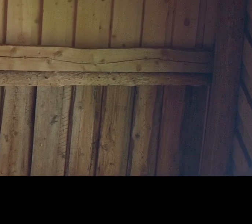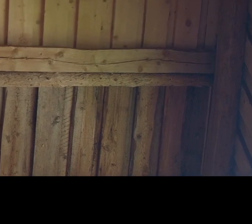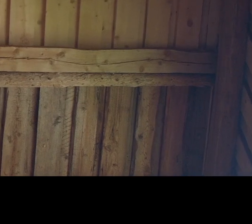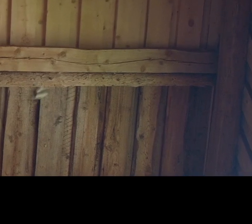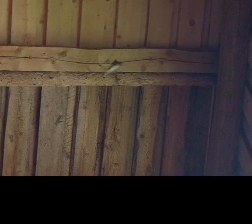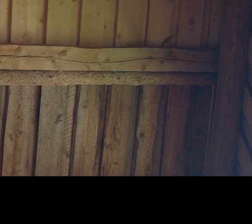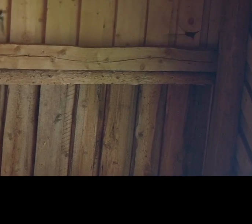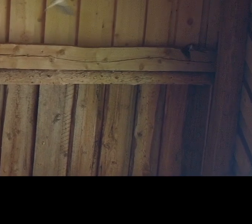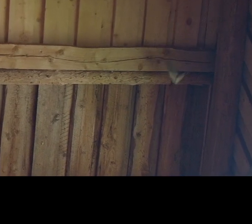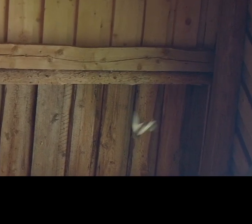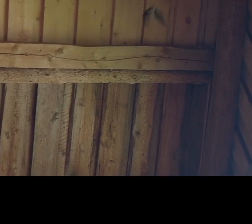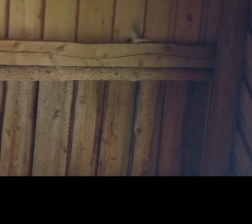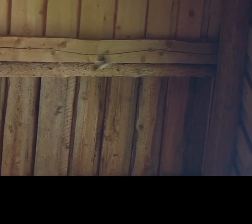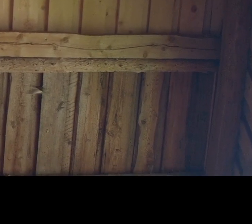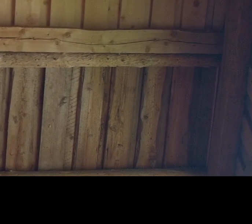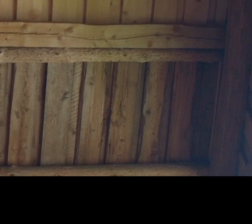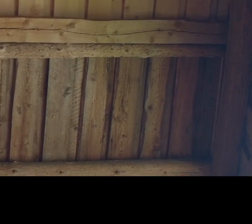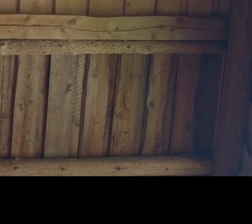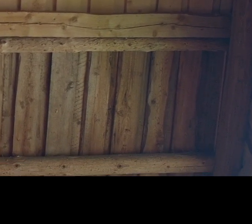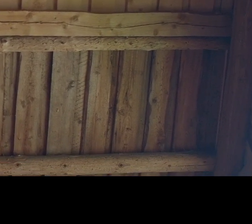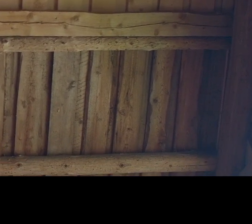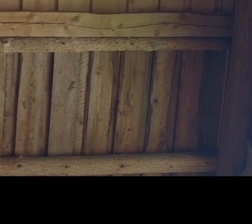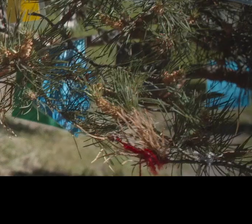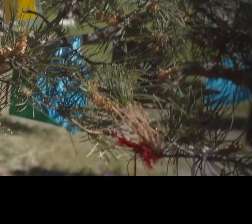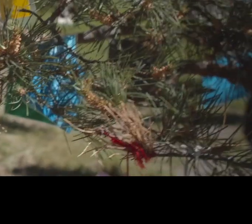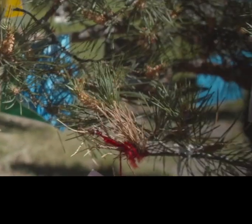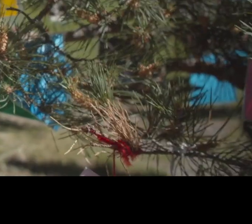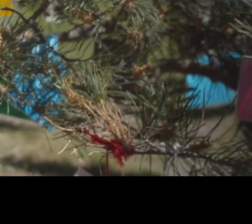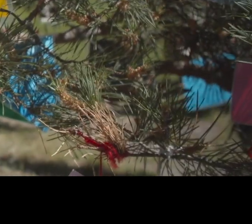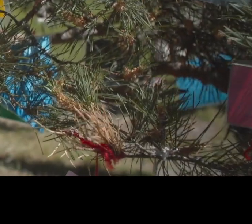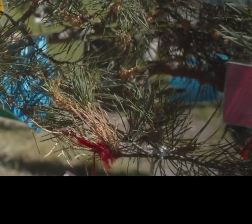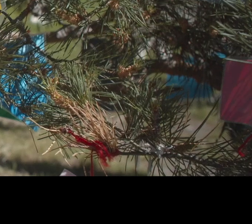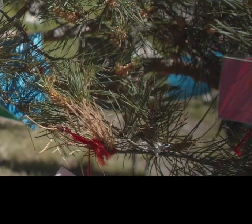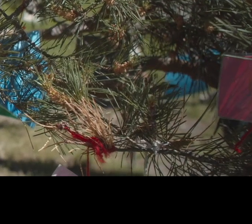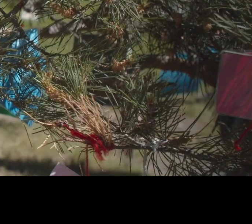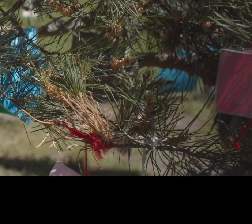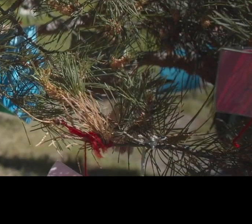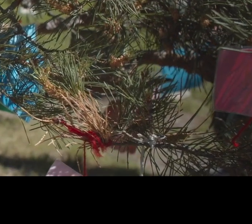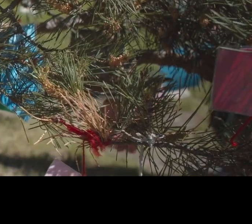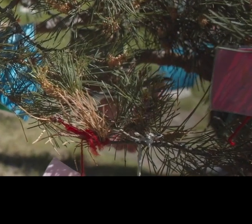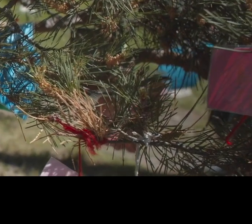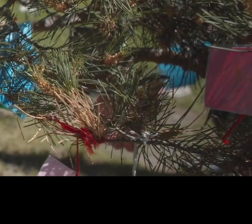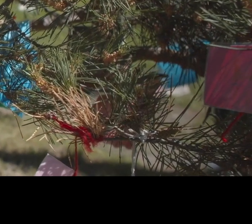inviting all these people that come here to work on issues like, you know,